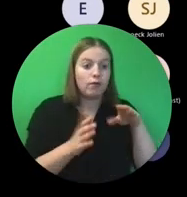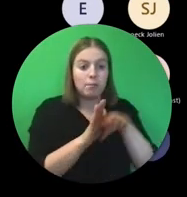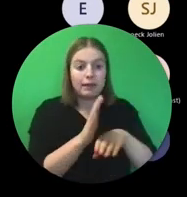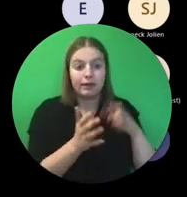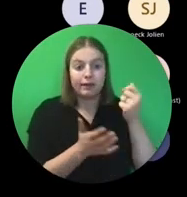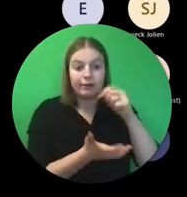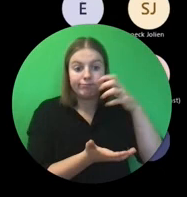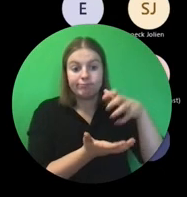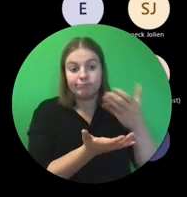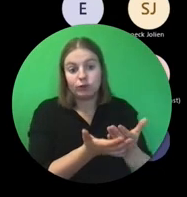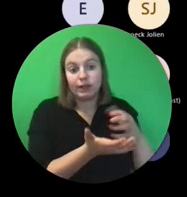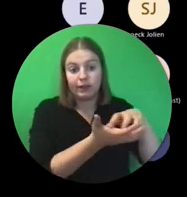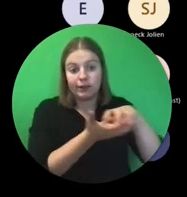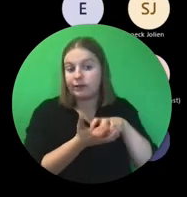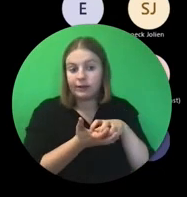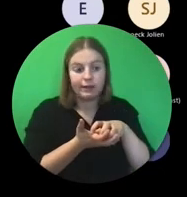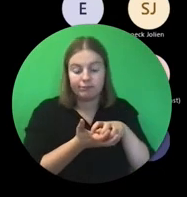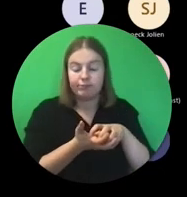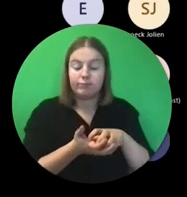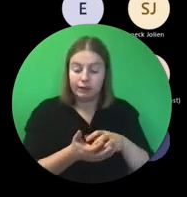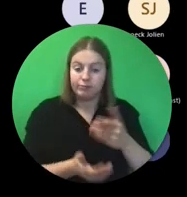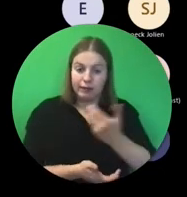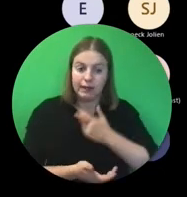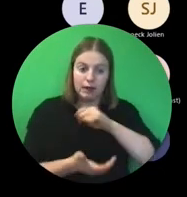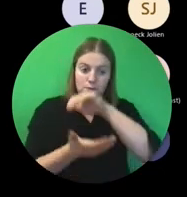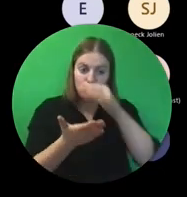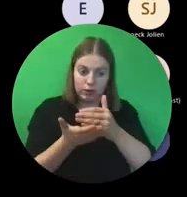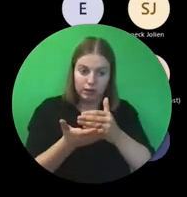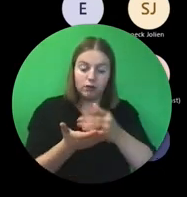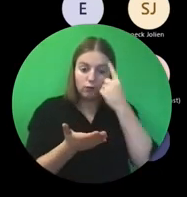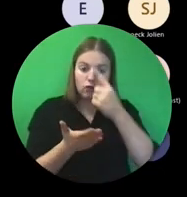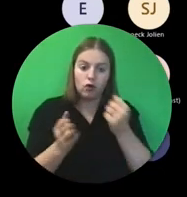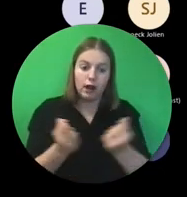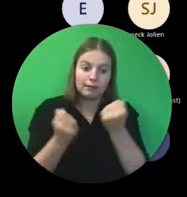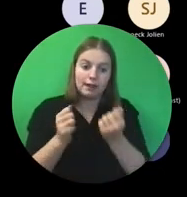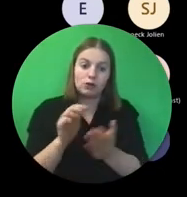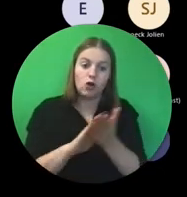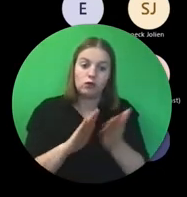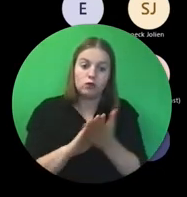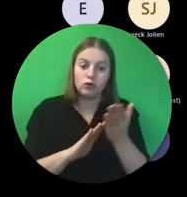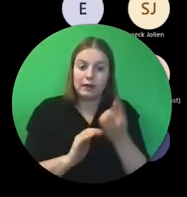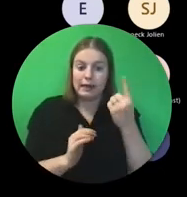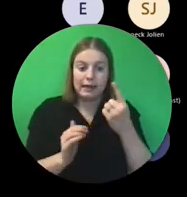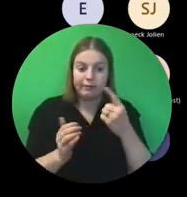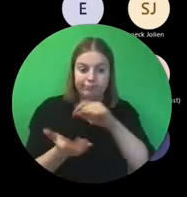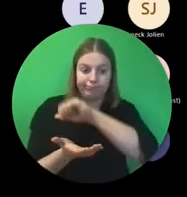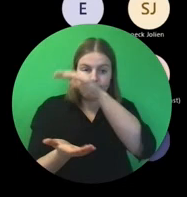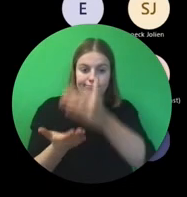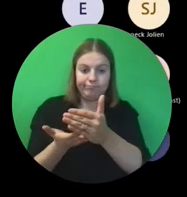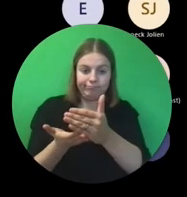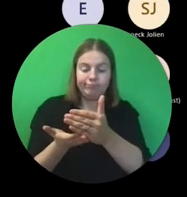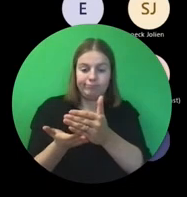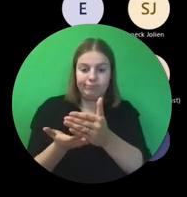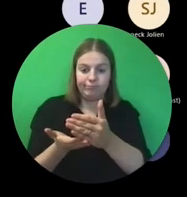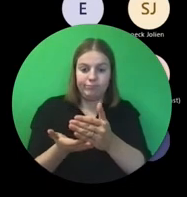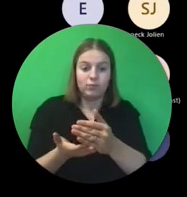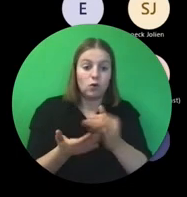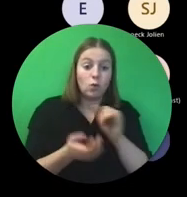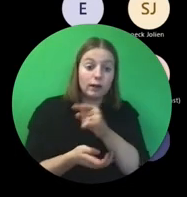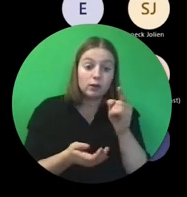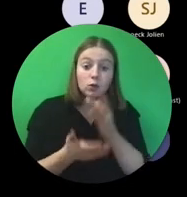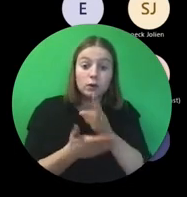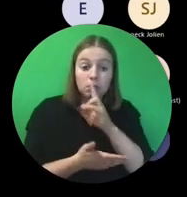krijgen. Je krijgt budget om die activiteiten uit te voeren. Dus dat is gewoon één grote pot en je doet wat je beloofd hebt.